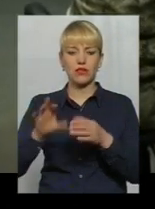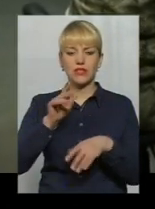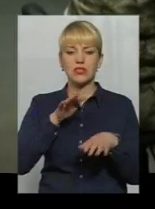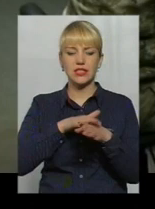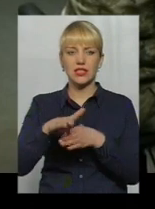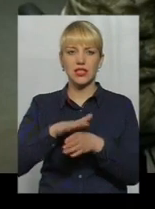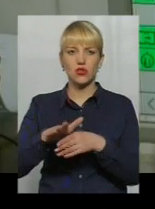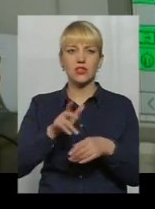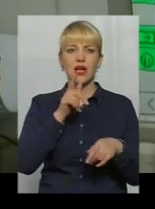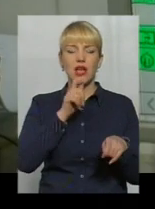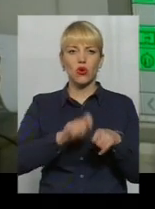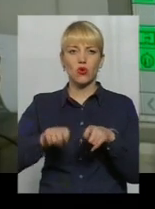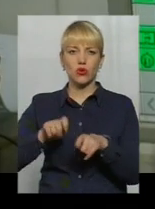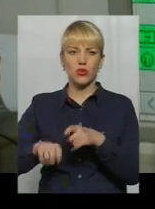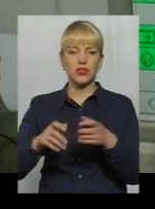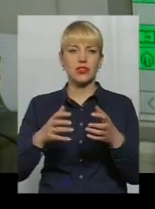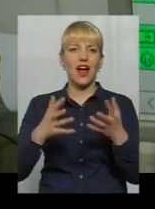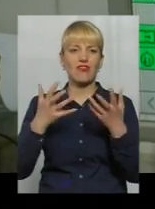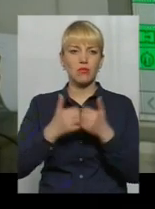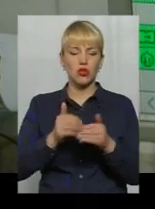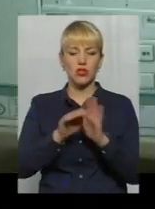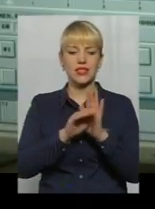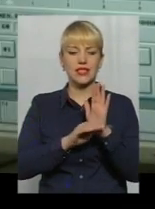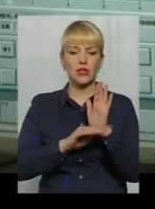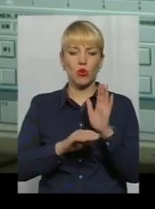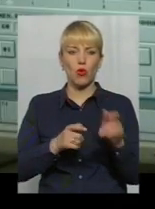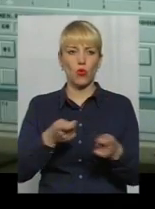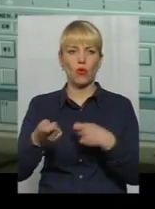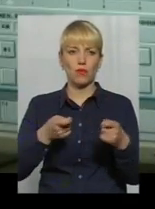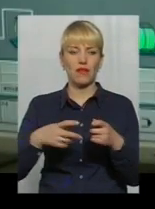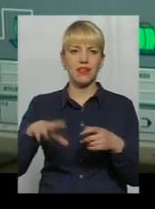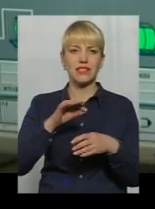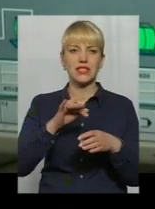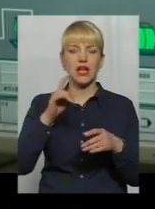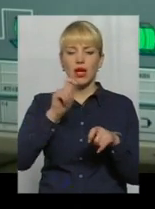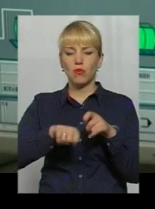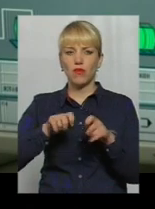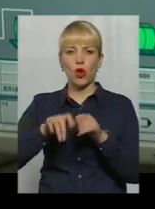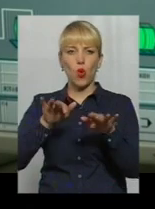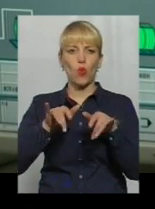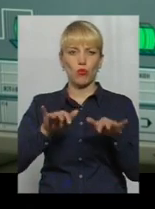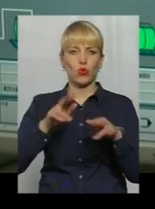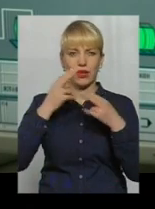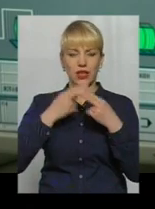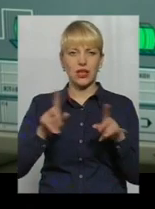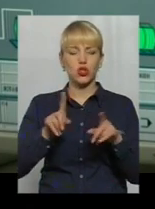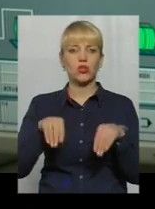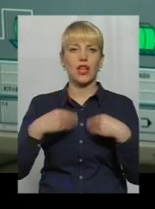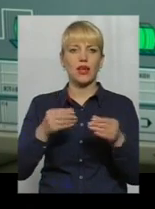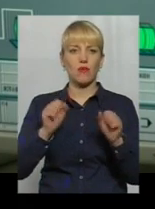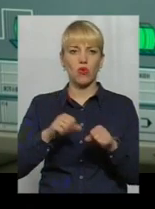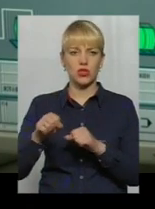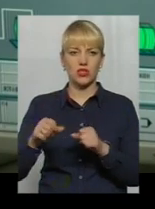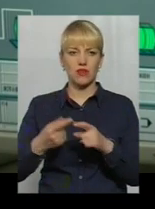автоматизованою системою управління. Параметри всіх стадій процесу виробництва контролює комп'ютерна техніка, що дає можливість